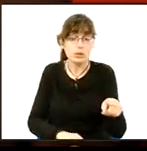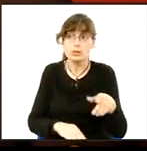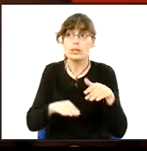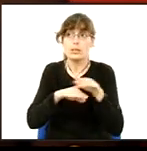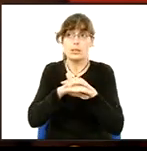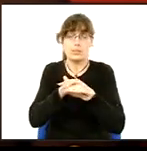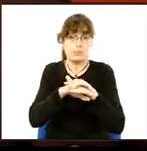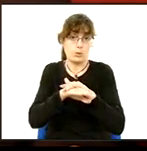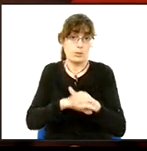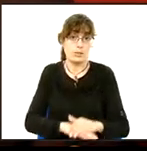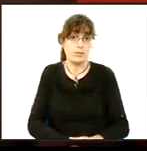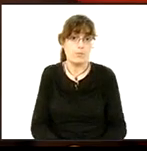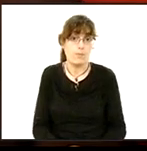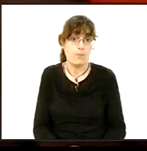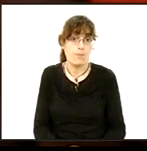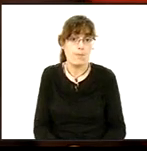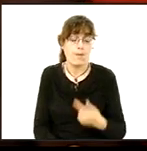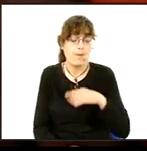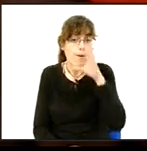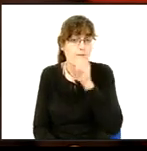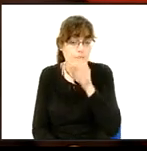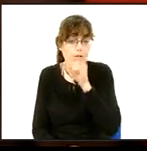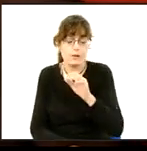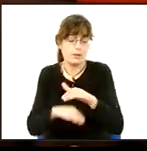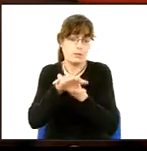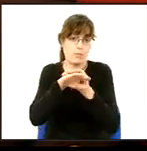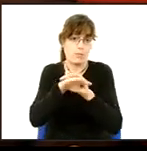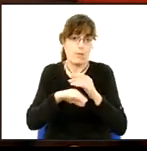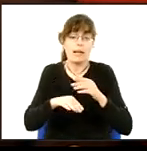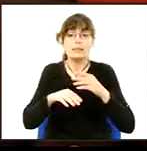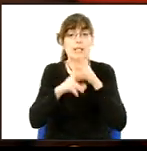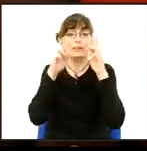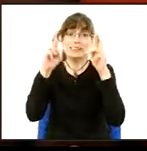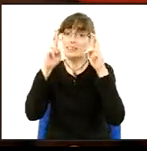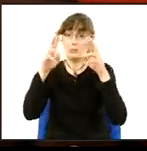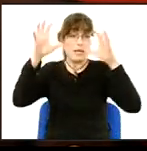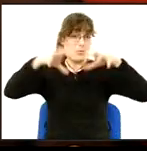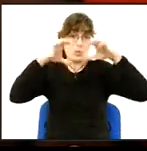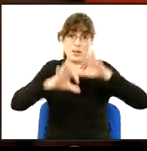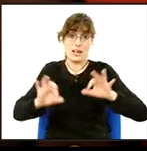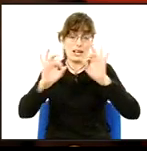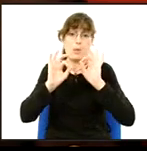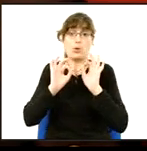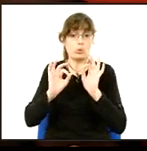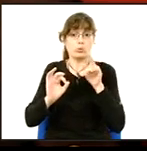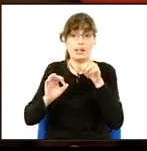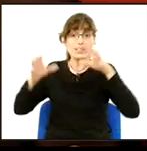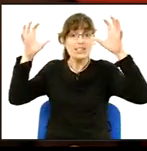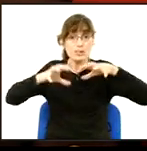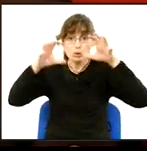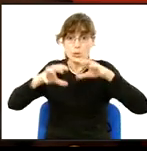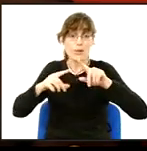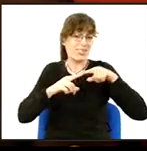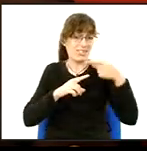Perdó, m'he equivocat aquesta setmana. Bueno, sí, 7 i 8 i 9. m'he equivocat, m'he equivocat. Esperem que no plogui, esperem que no plogui, però a més a més com plou allà hi ha moltes